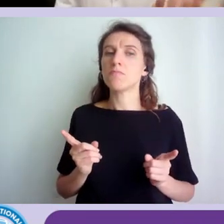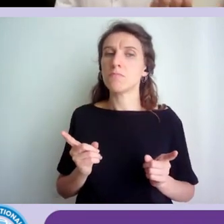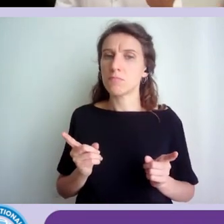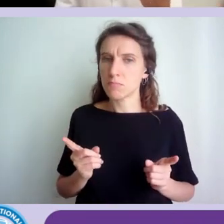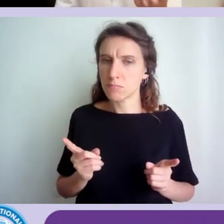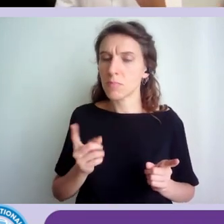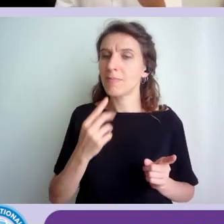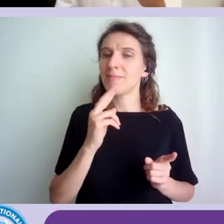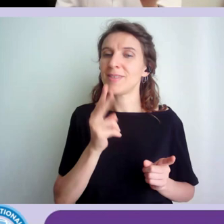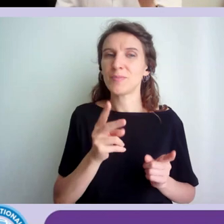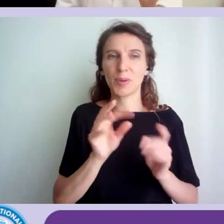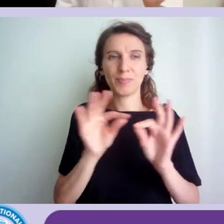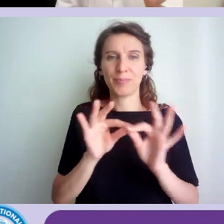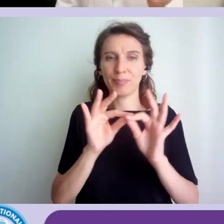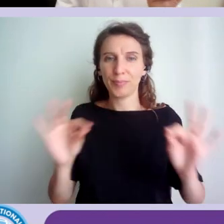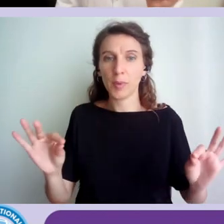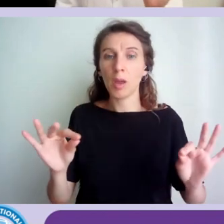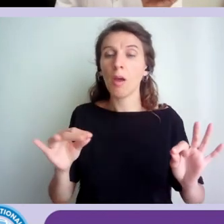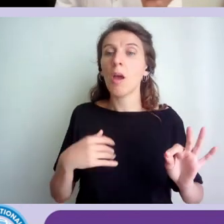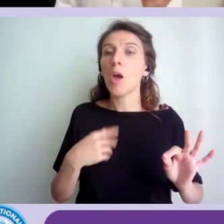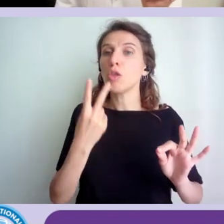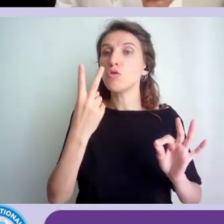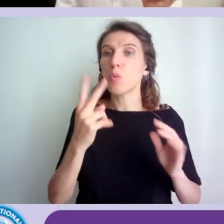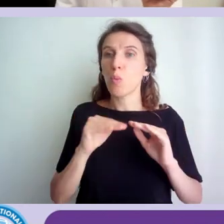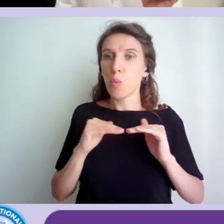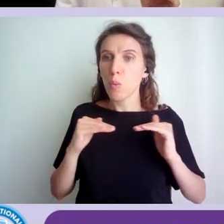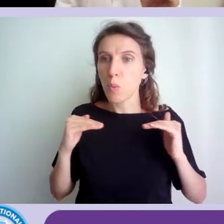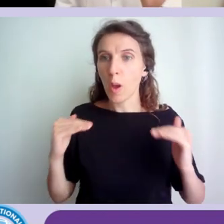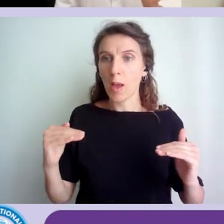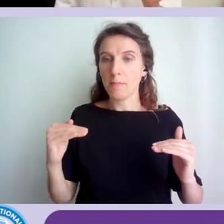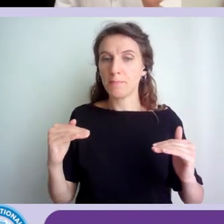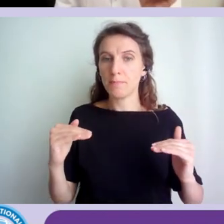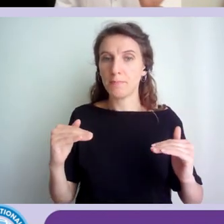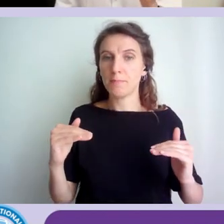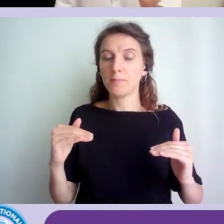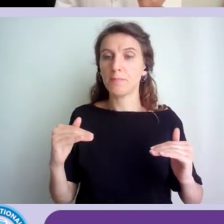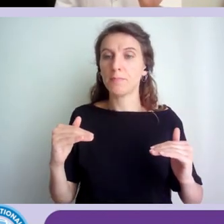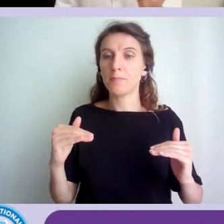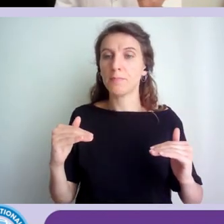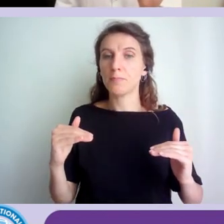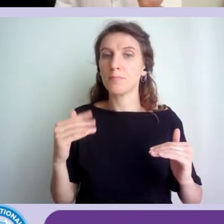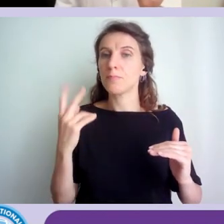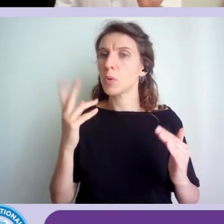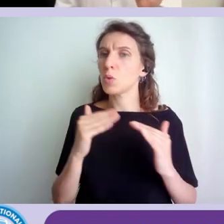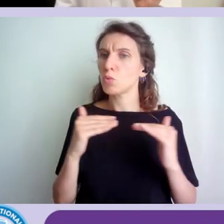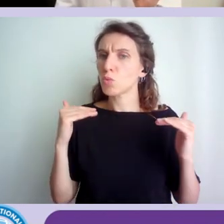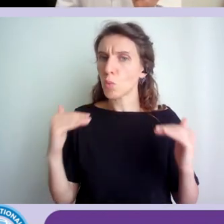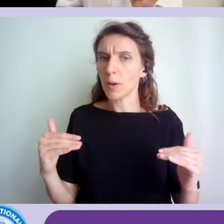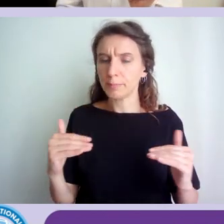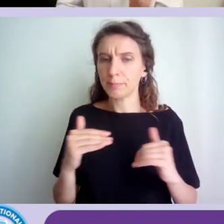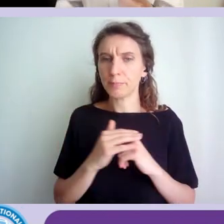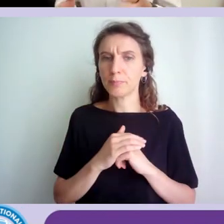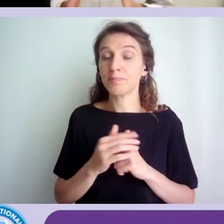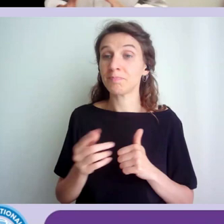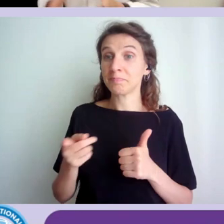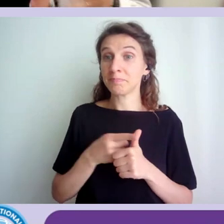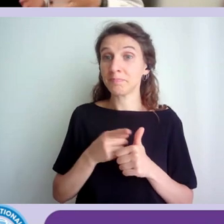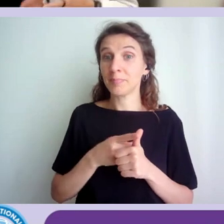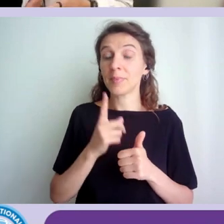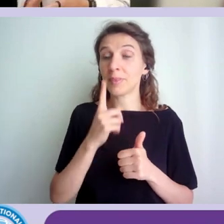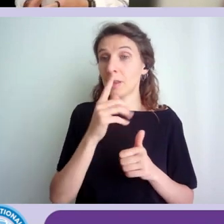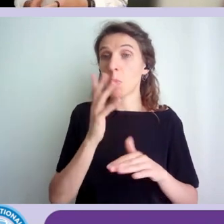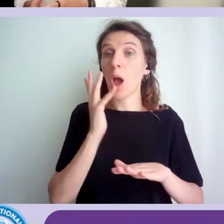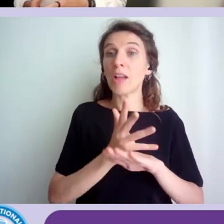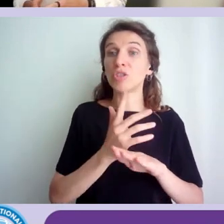definizione, perché ci dice che l'esperienza dell'accessibilità è composta da due livelli. Il primo è l